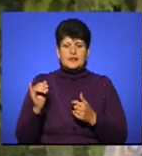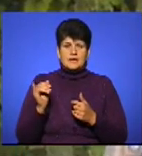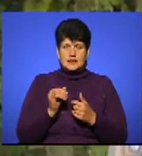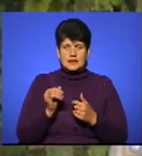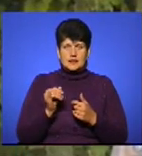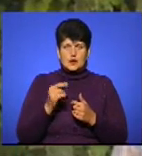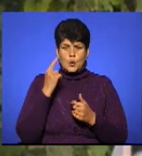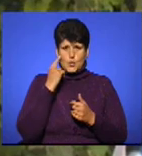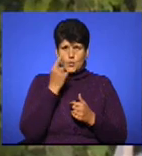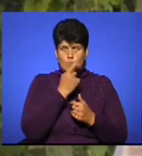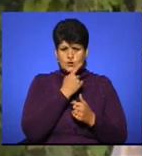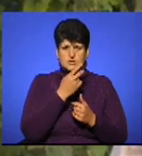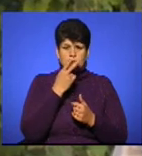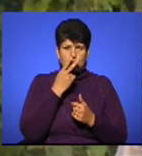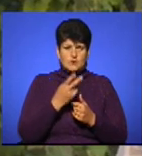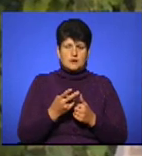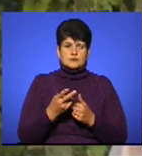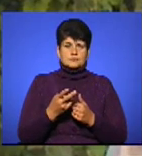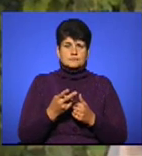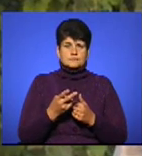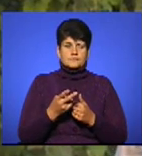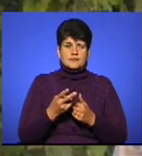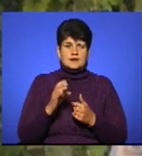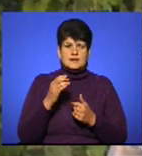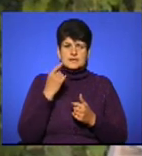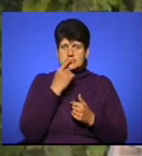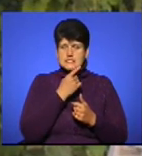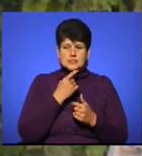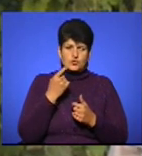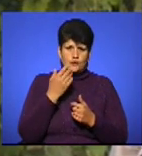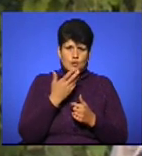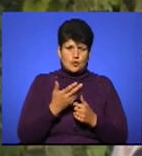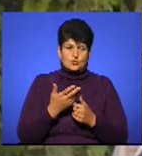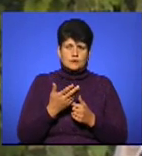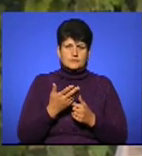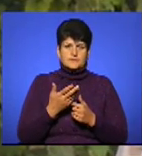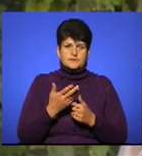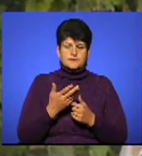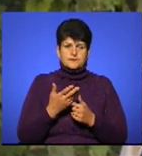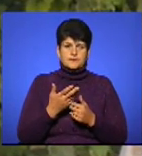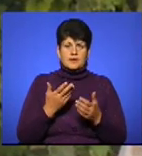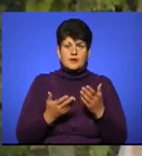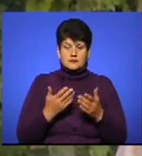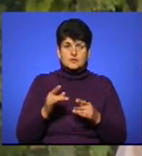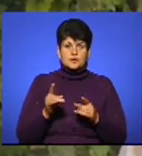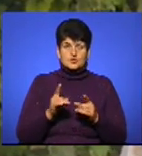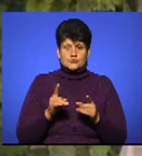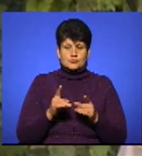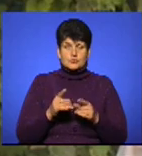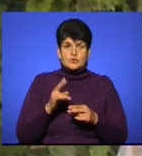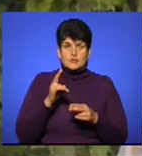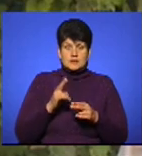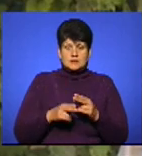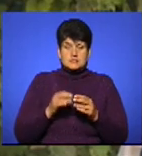очі показують слизові оболонки, то все. Але остаточний